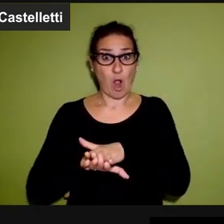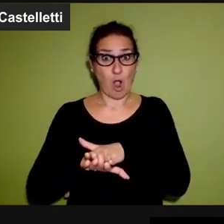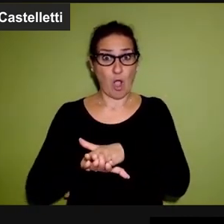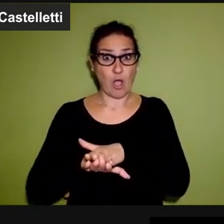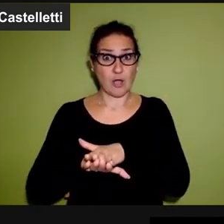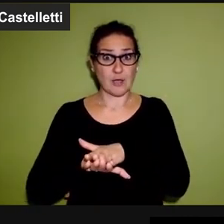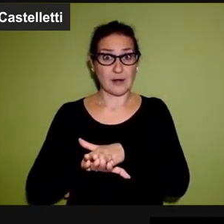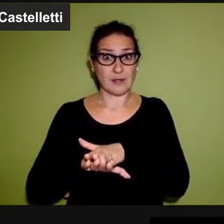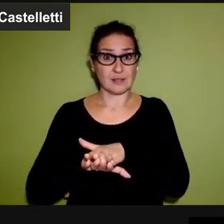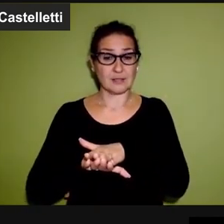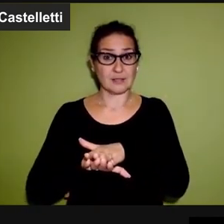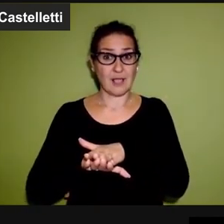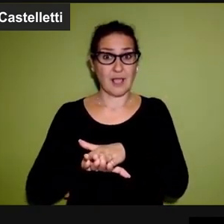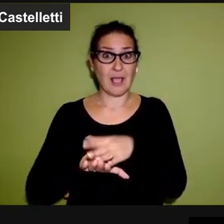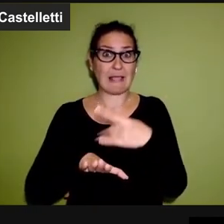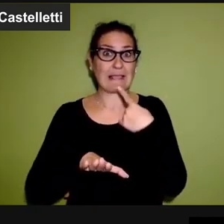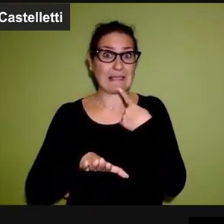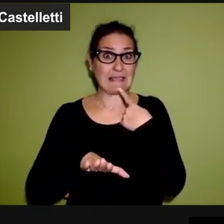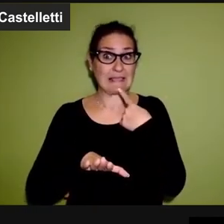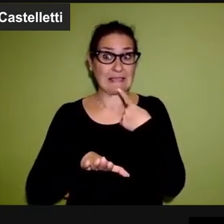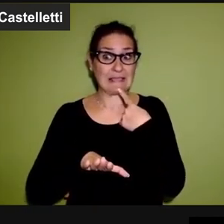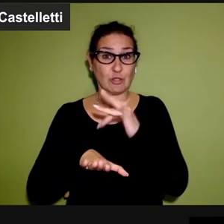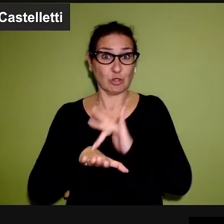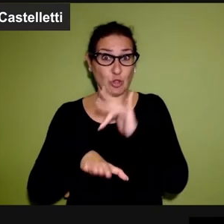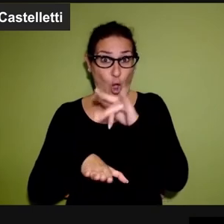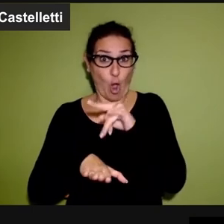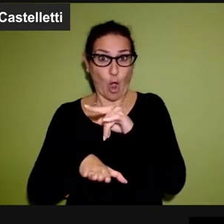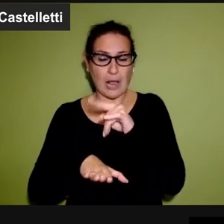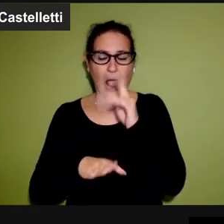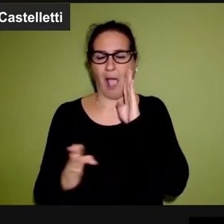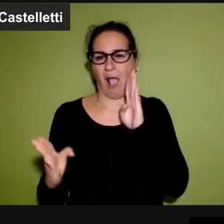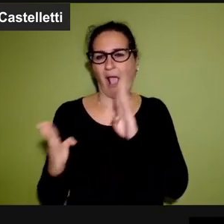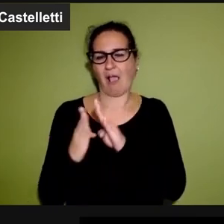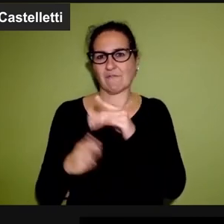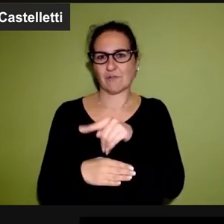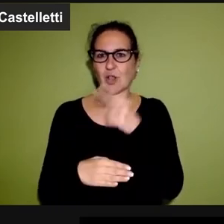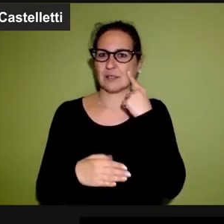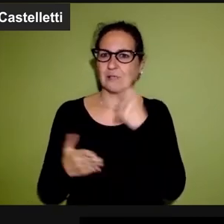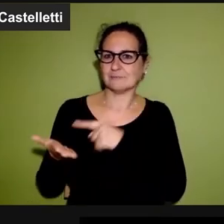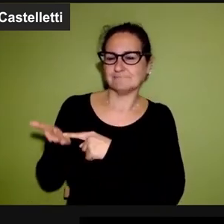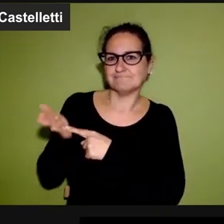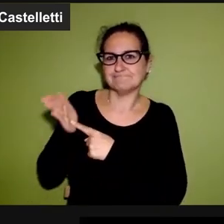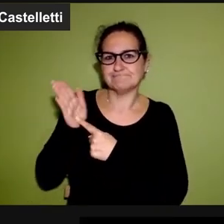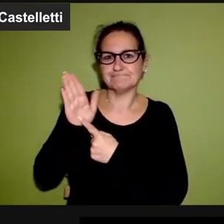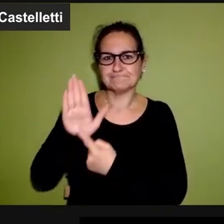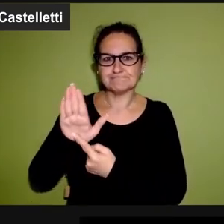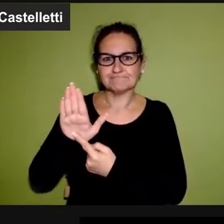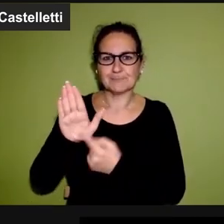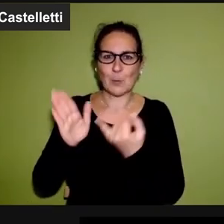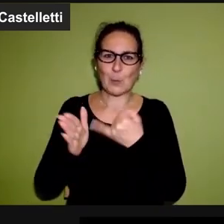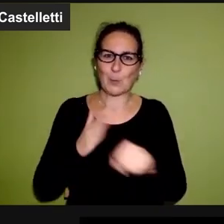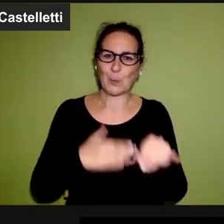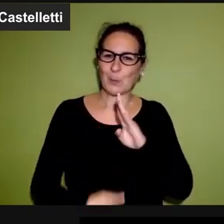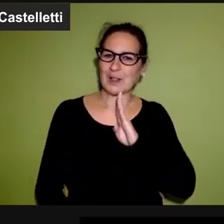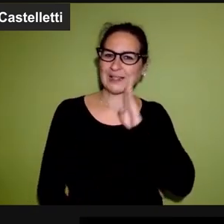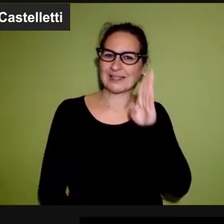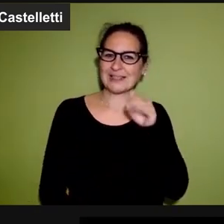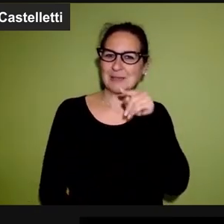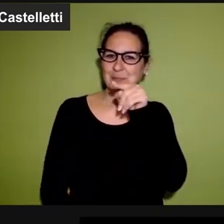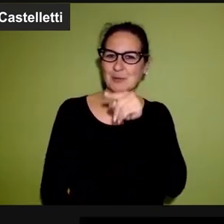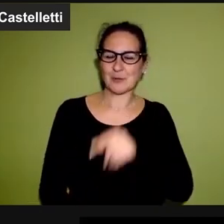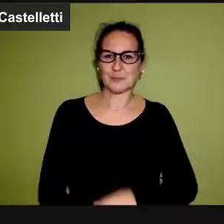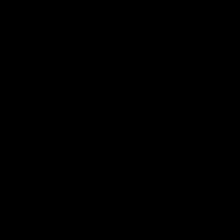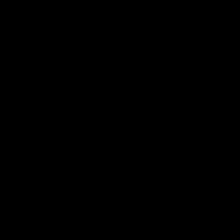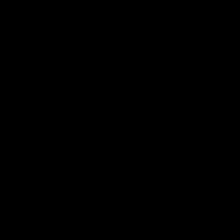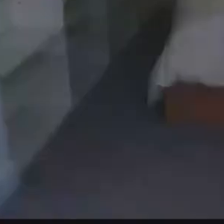fondamentalmente poi l'affronta chi la sta vivendo. Quindi glielo faccio vedere e poi lascio a lei